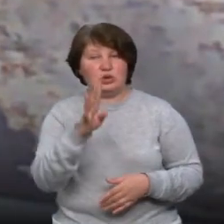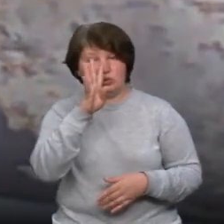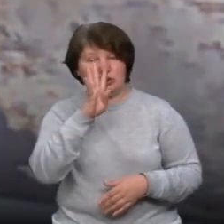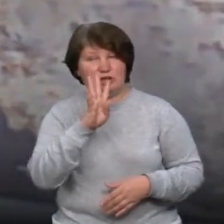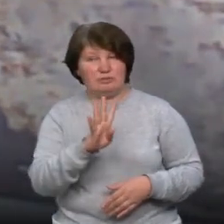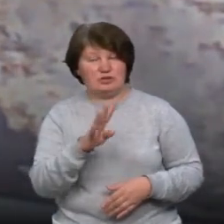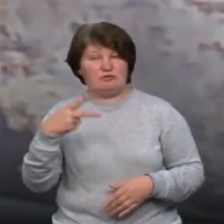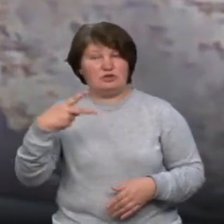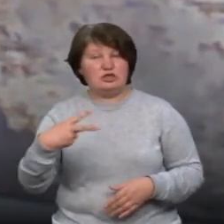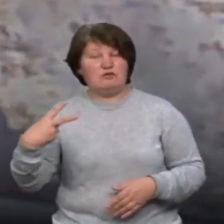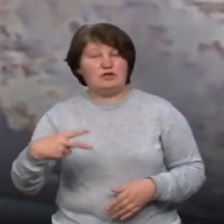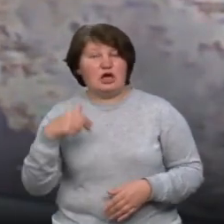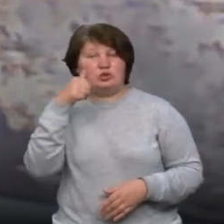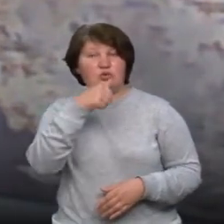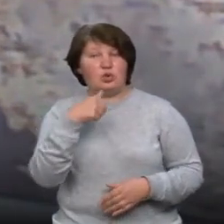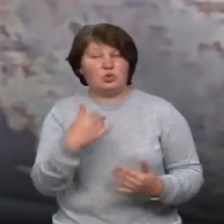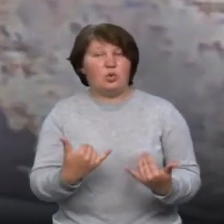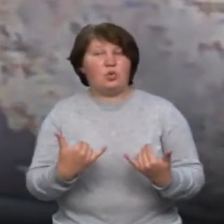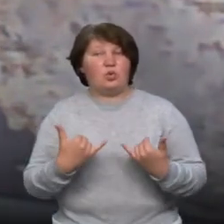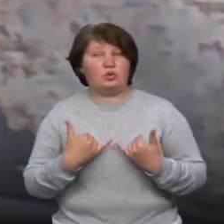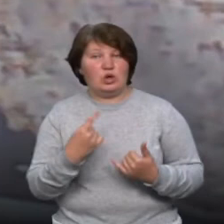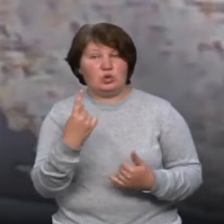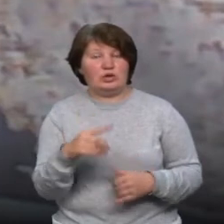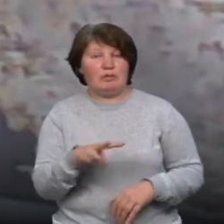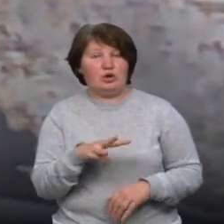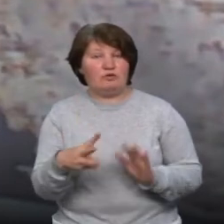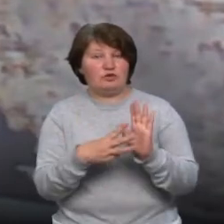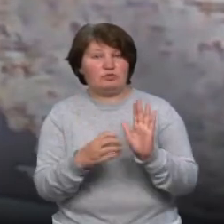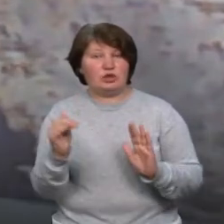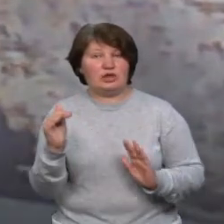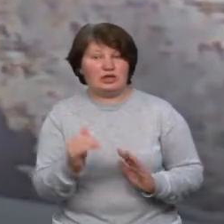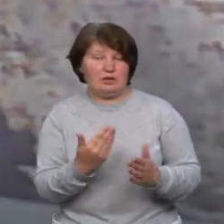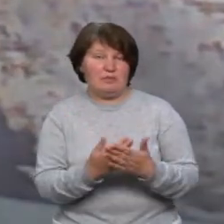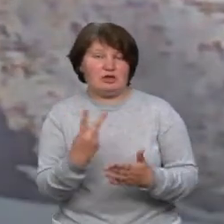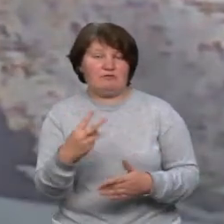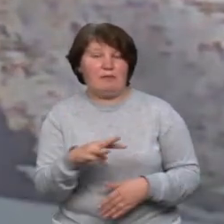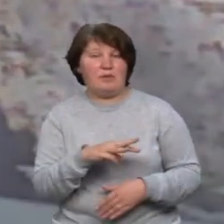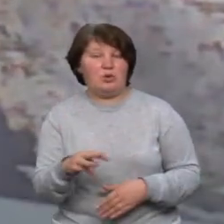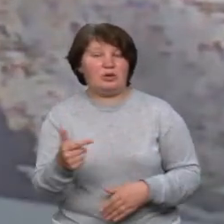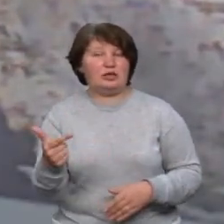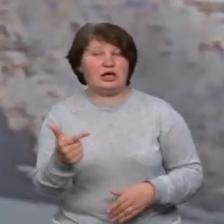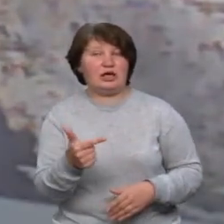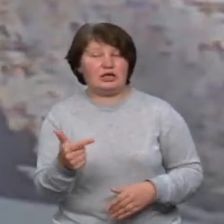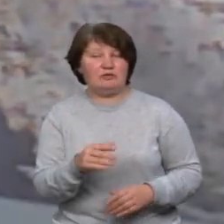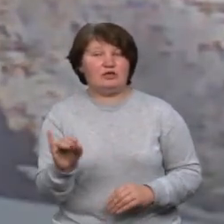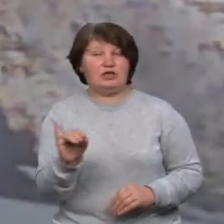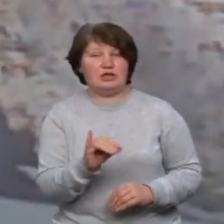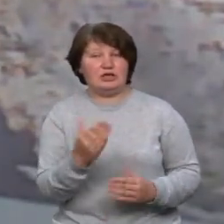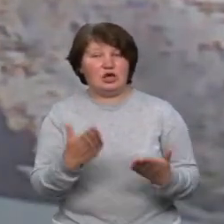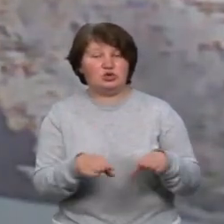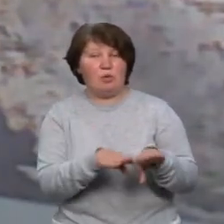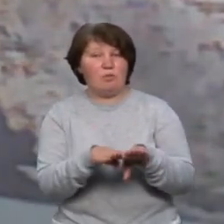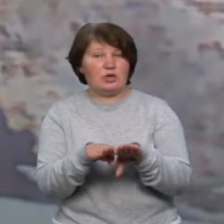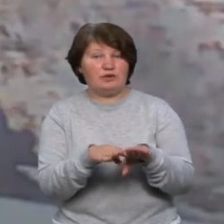2020 року в нас 1 мільйон 800 тисяч, майже 2 мільйони гривень. І якщо порівнювати цю